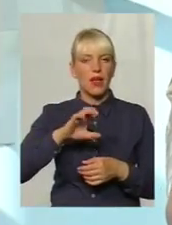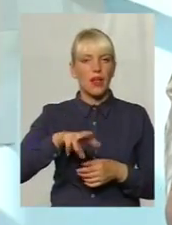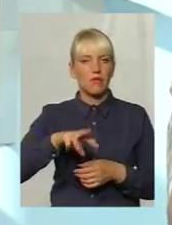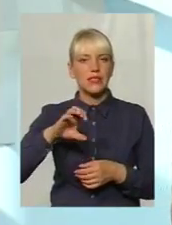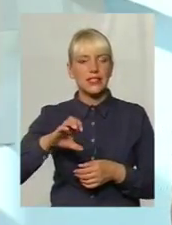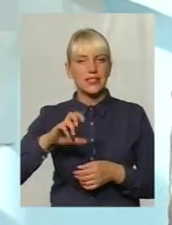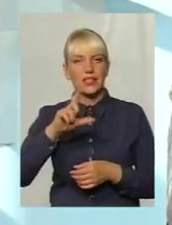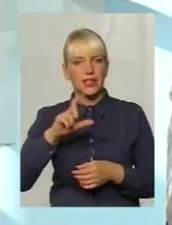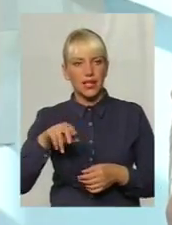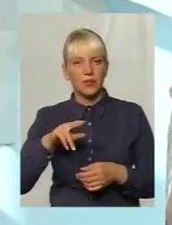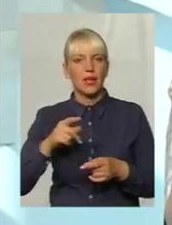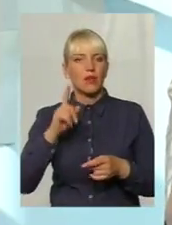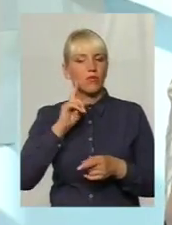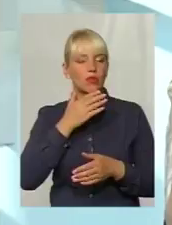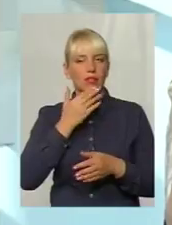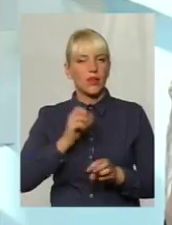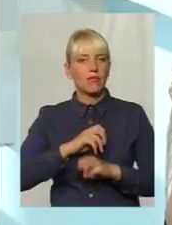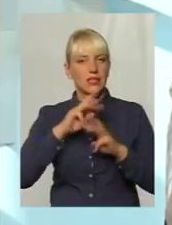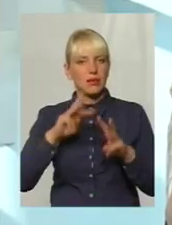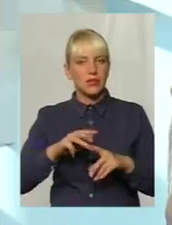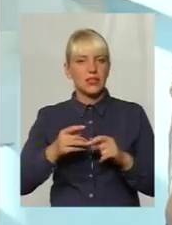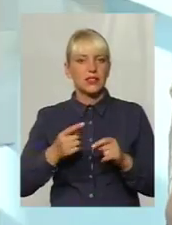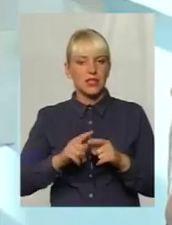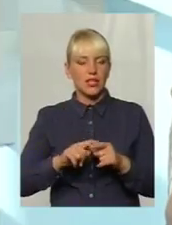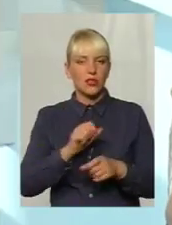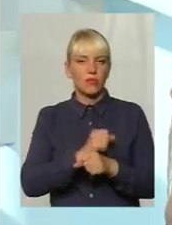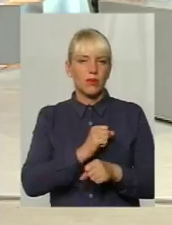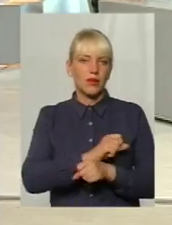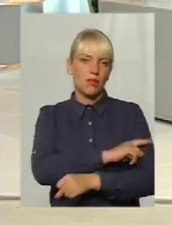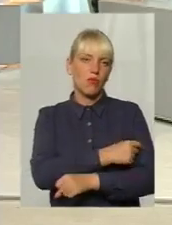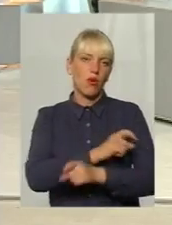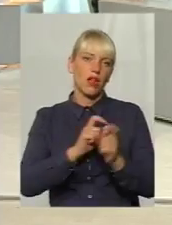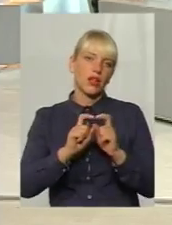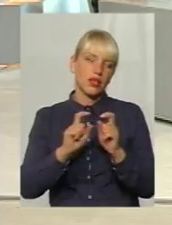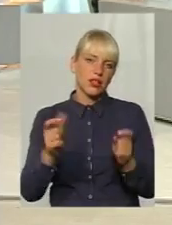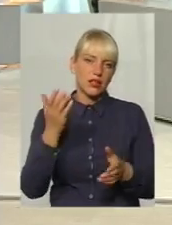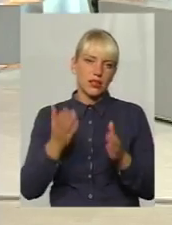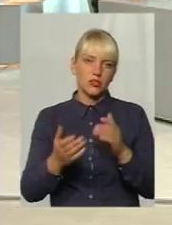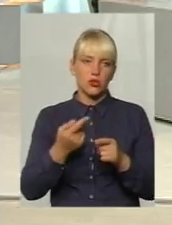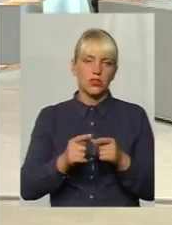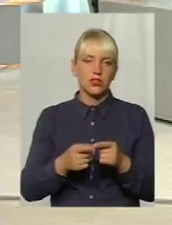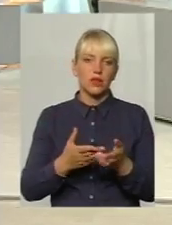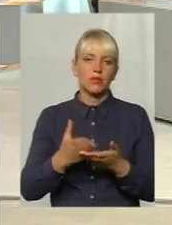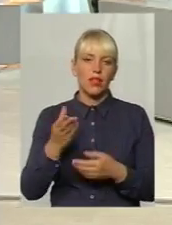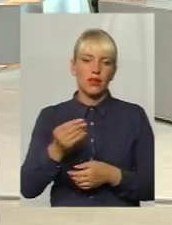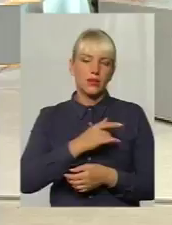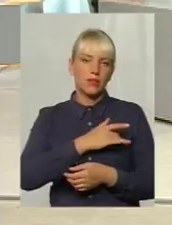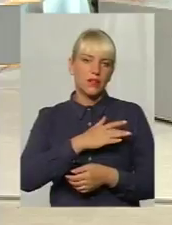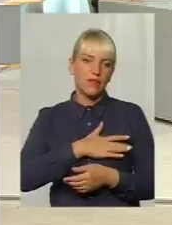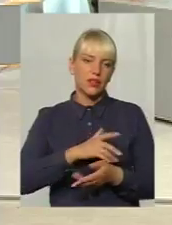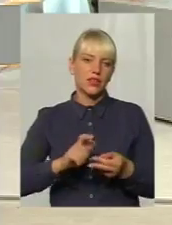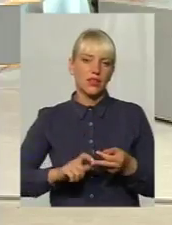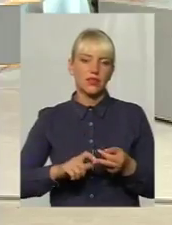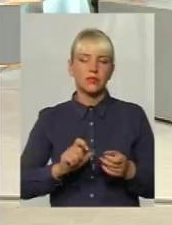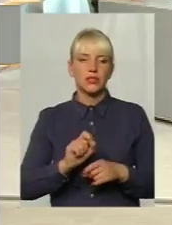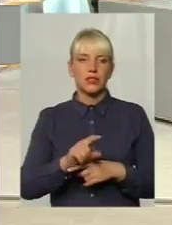не забезпечені тим всім. Поки що це роблять поліклініки. І якщо оцей платний приватний аналіз призначений один раз, то